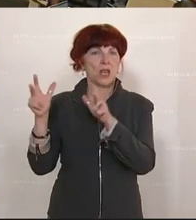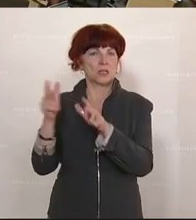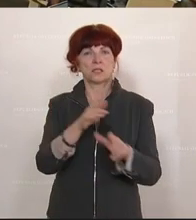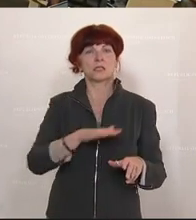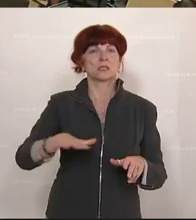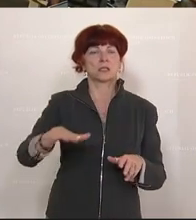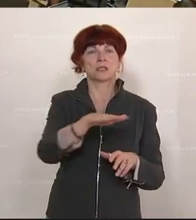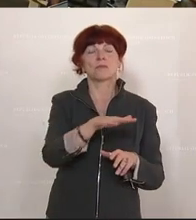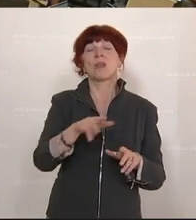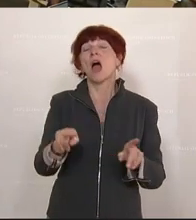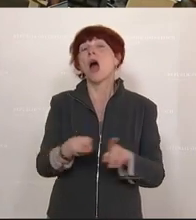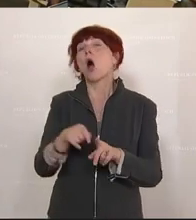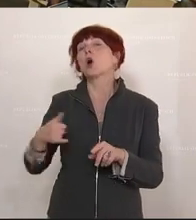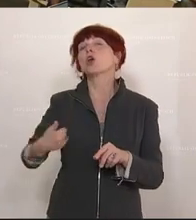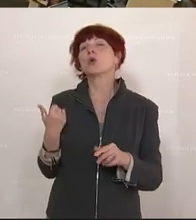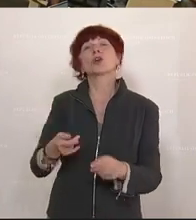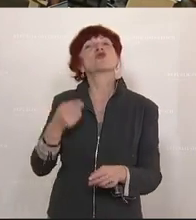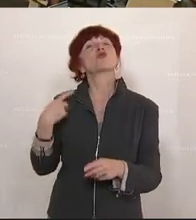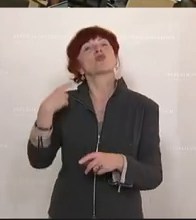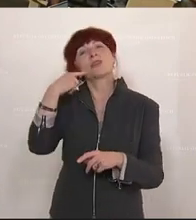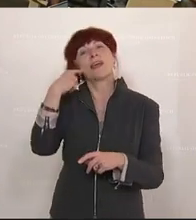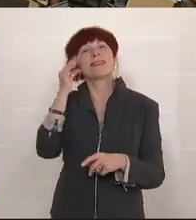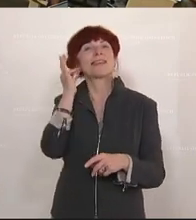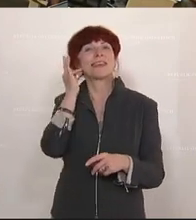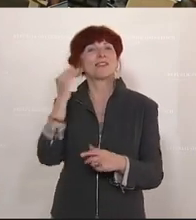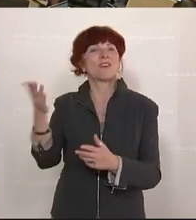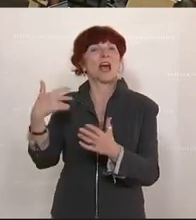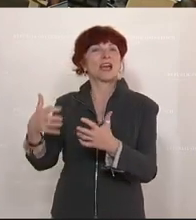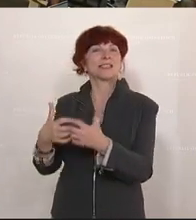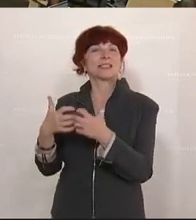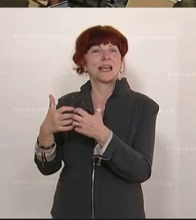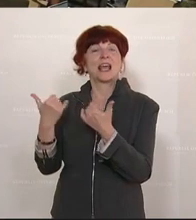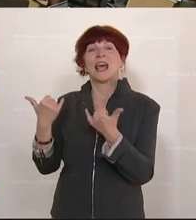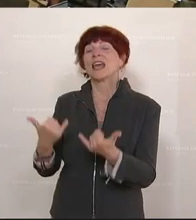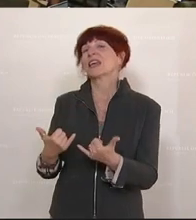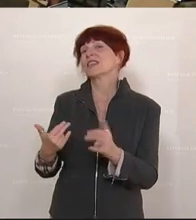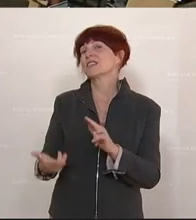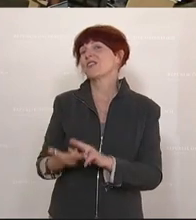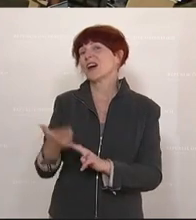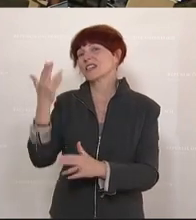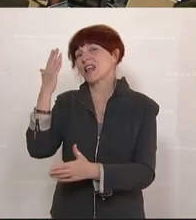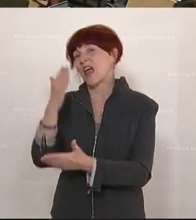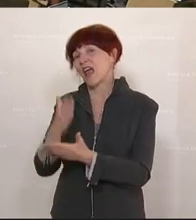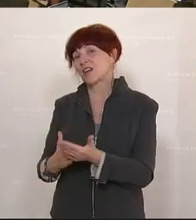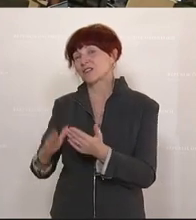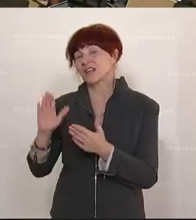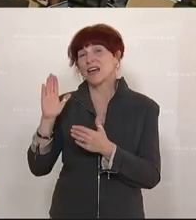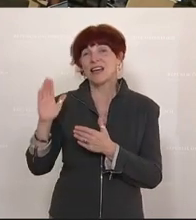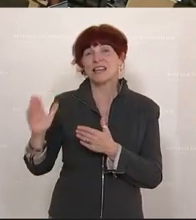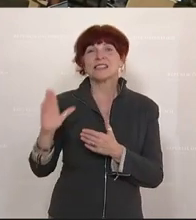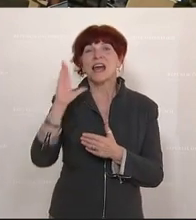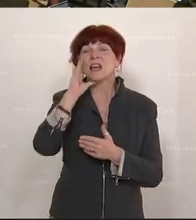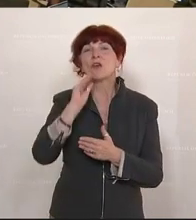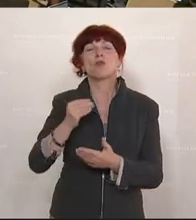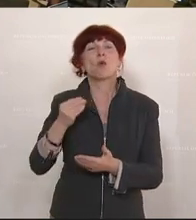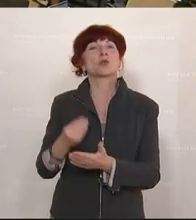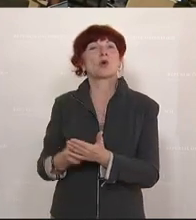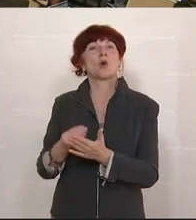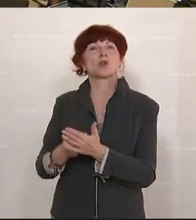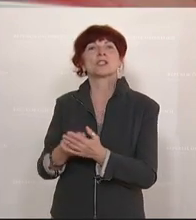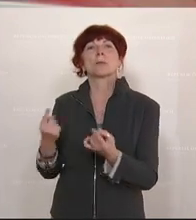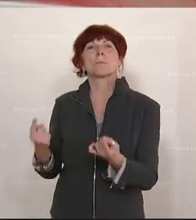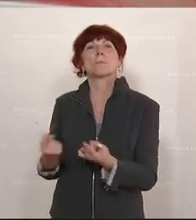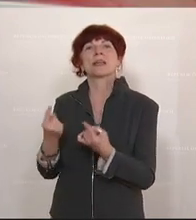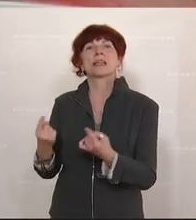Auch eine junge Studentin hat mir erzählt, dass mittlerweile fast die Hälfte ihrer Wohnkosten, die Betriebskosten machen